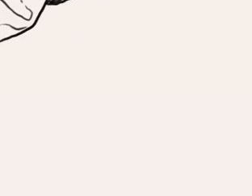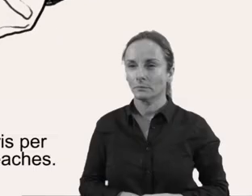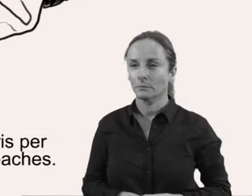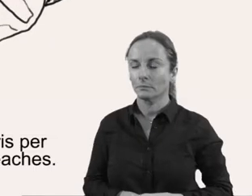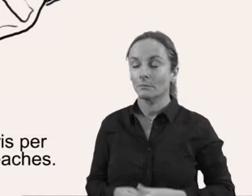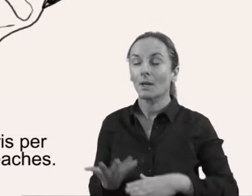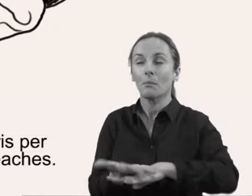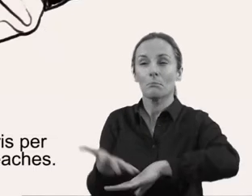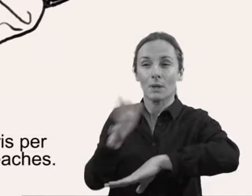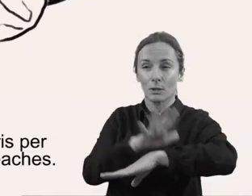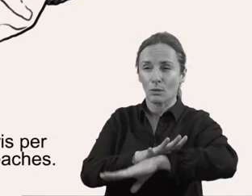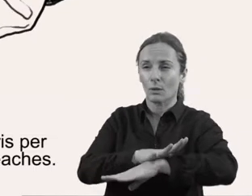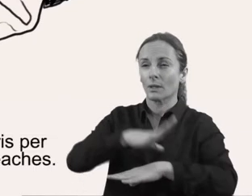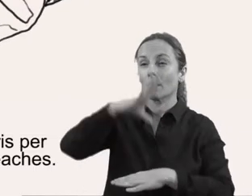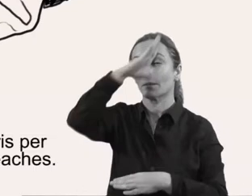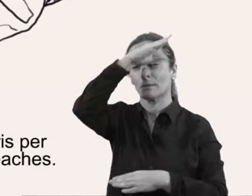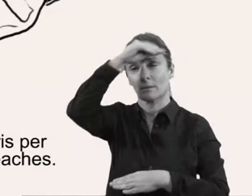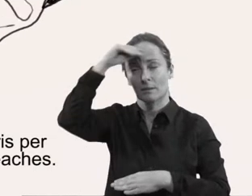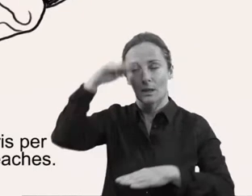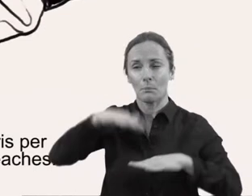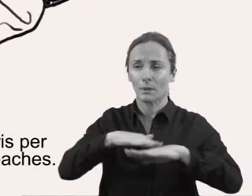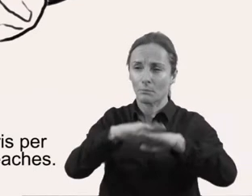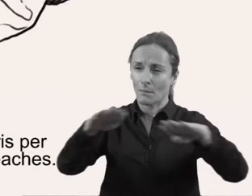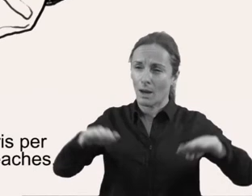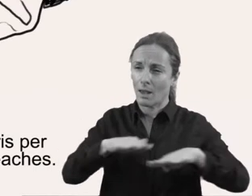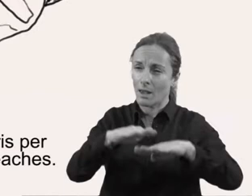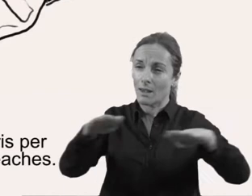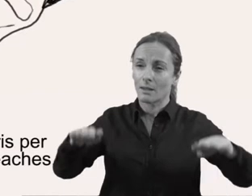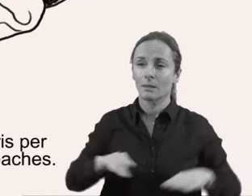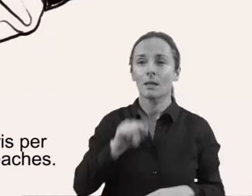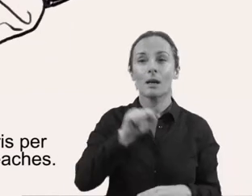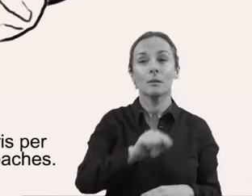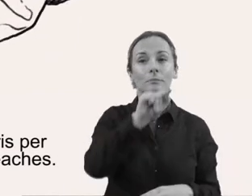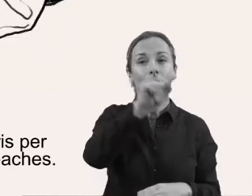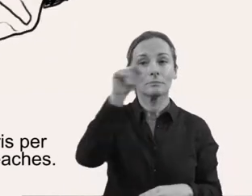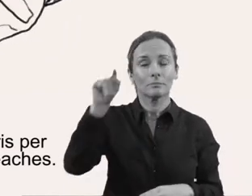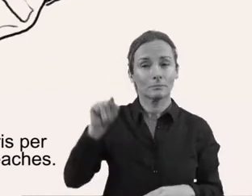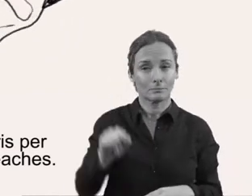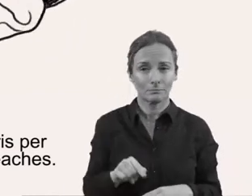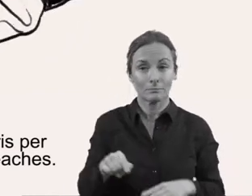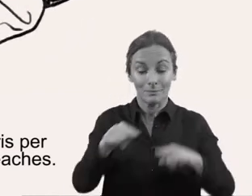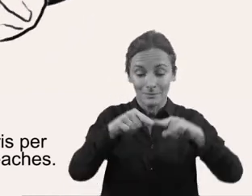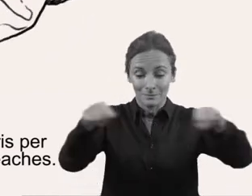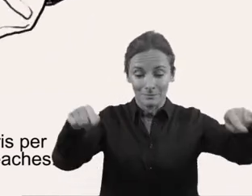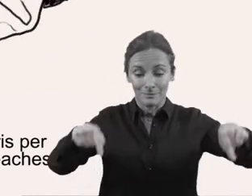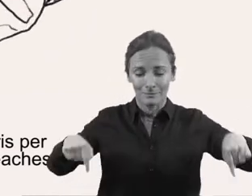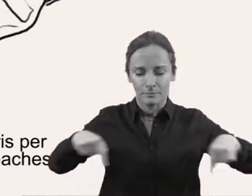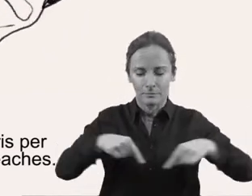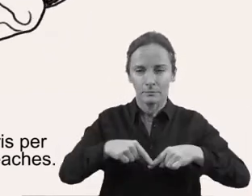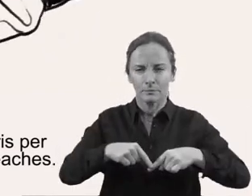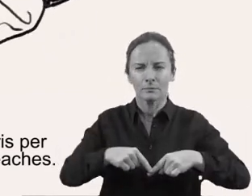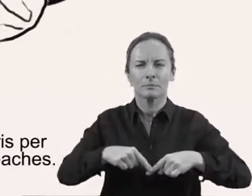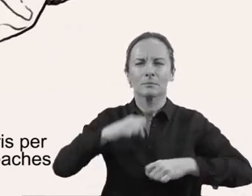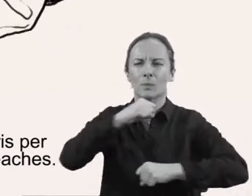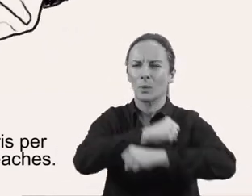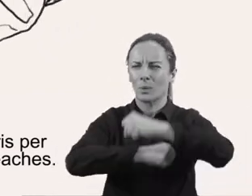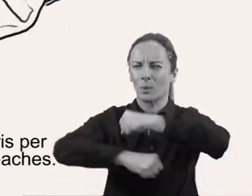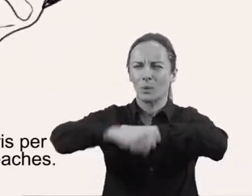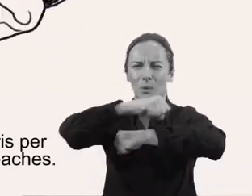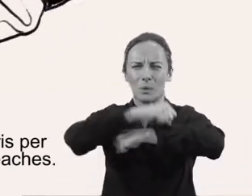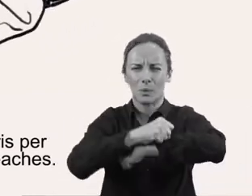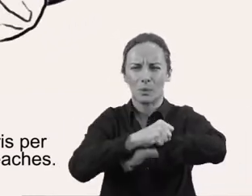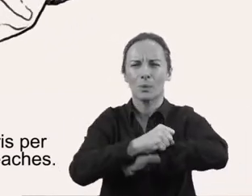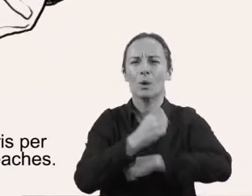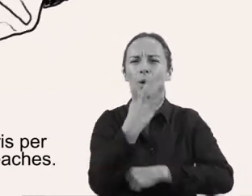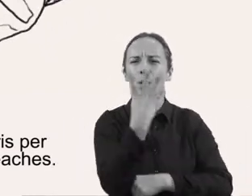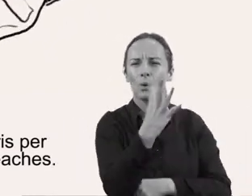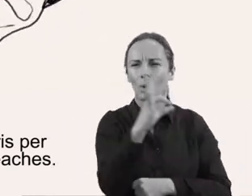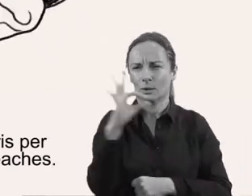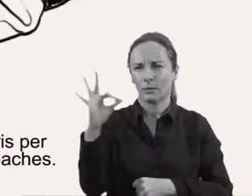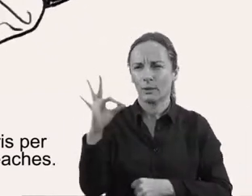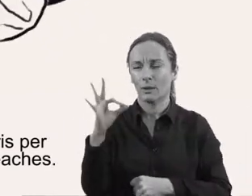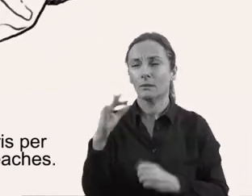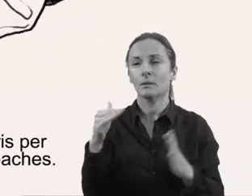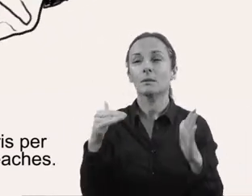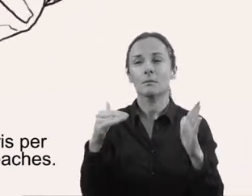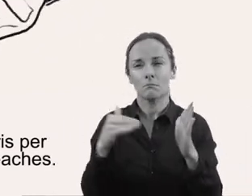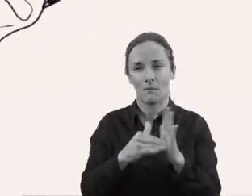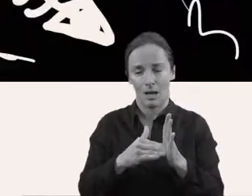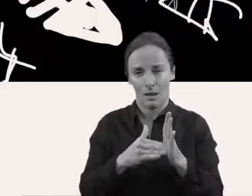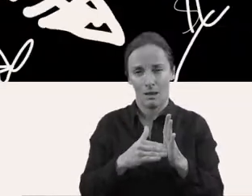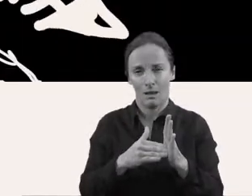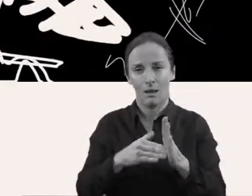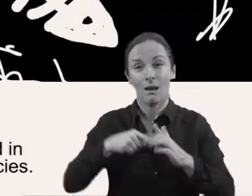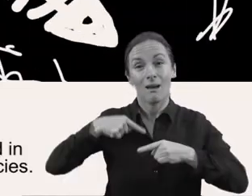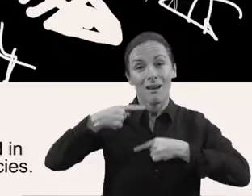A l'estiu, les platges de Mallorca acumulen 400.000 restes de residus al dia per cada quilòmetre